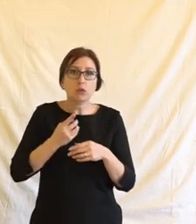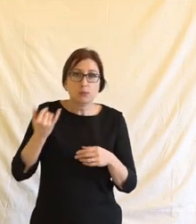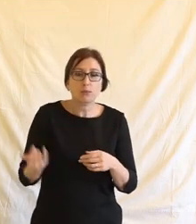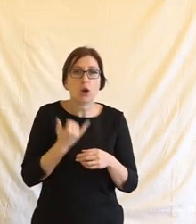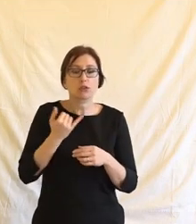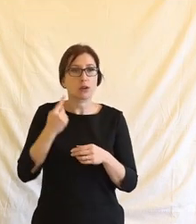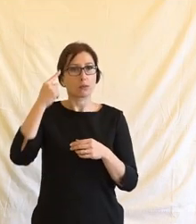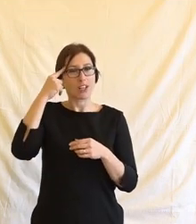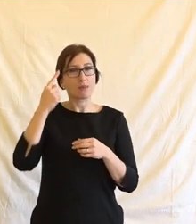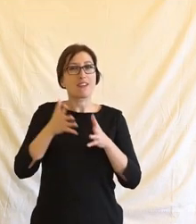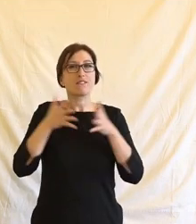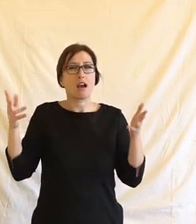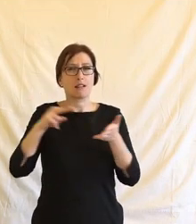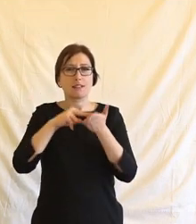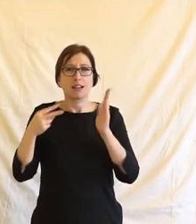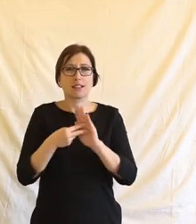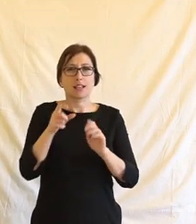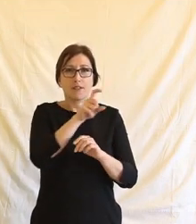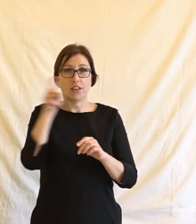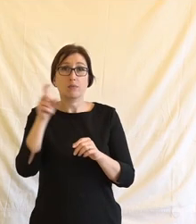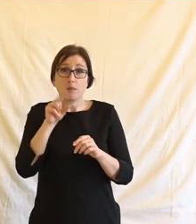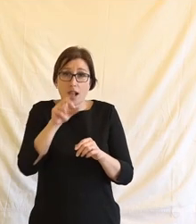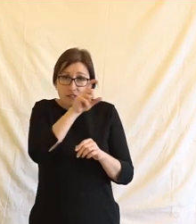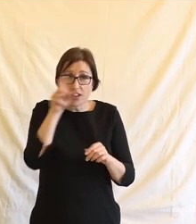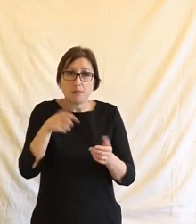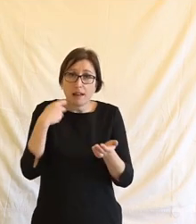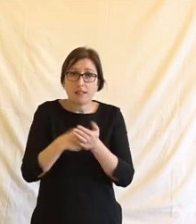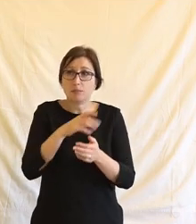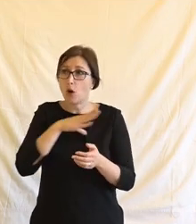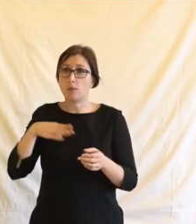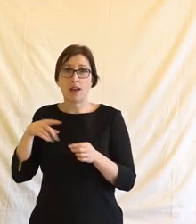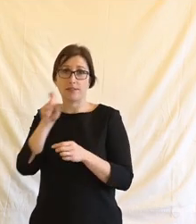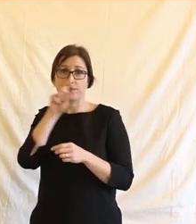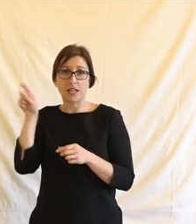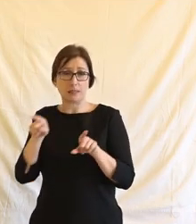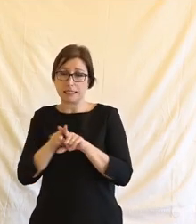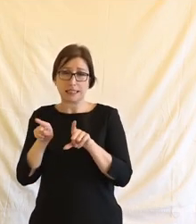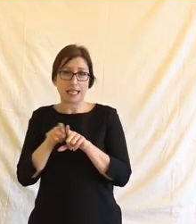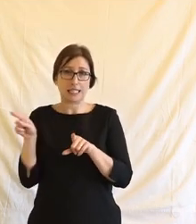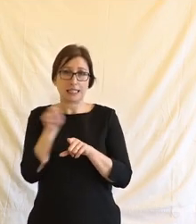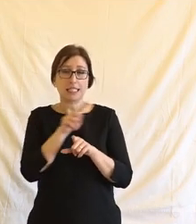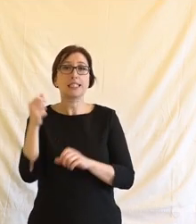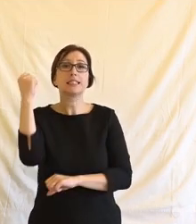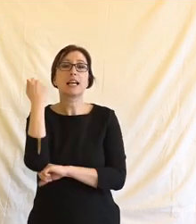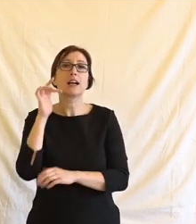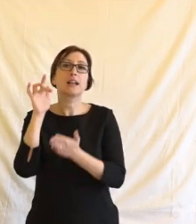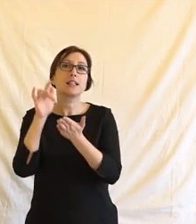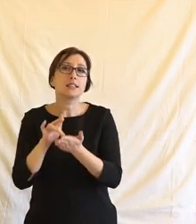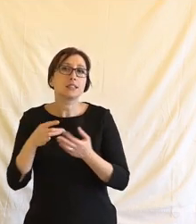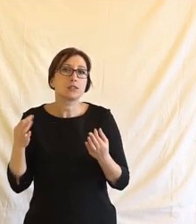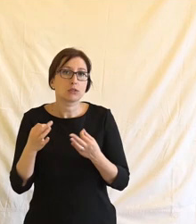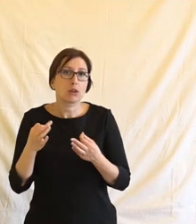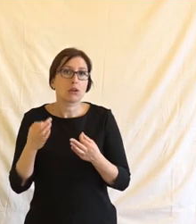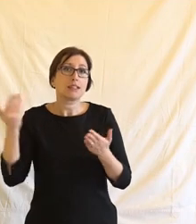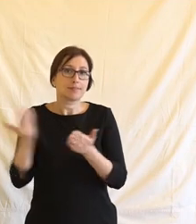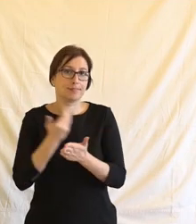velké technologické společnosti jsou pořád jenom firmy, jako každá jiná firma. A jejich základním cílem a smyslem